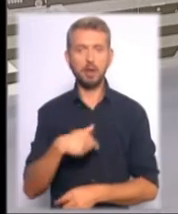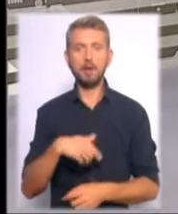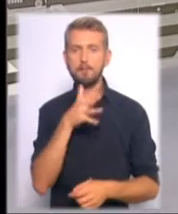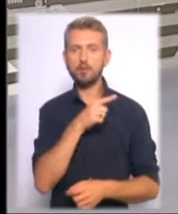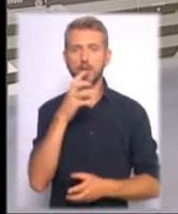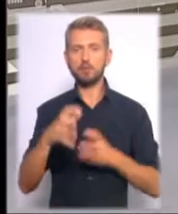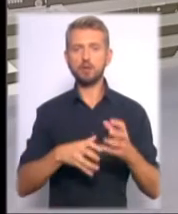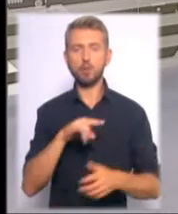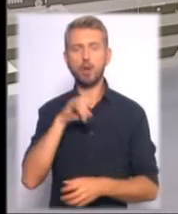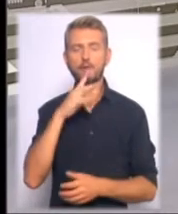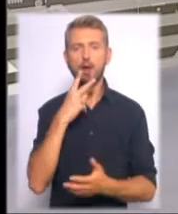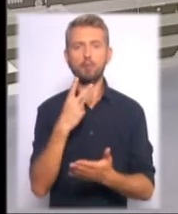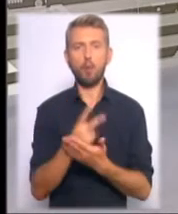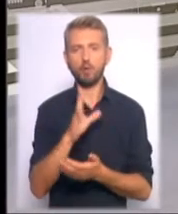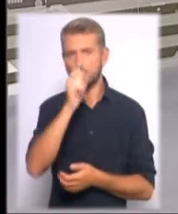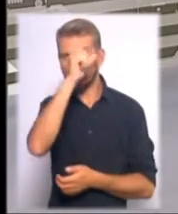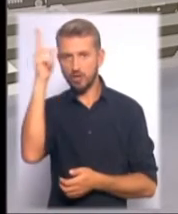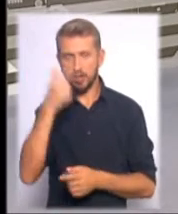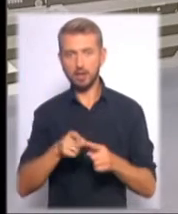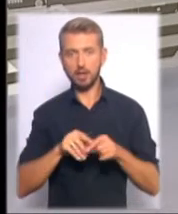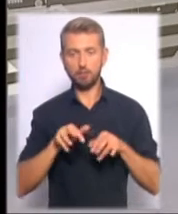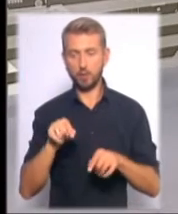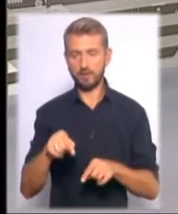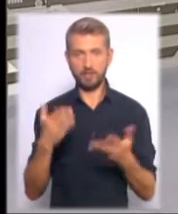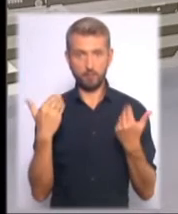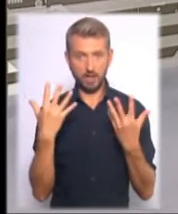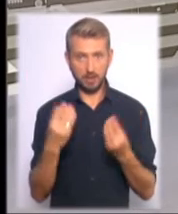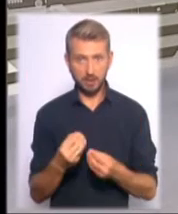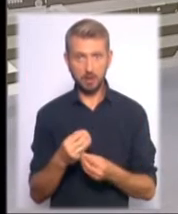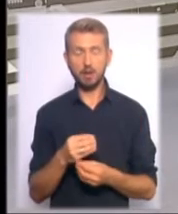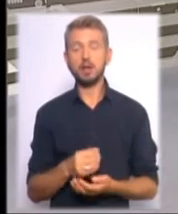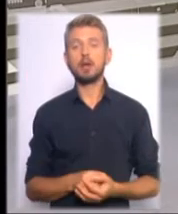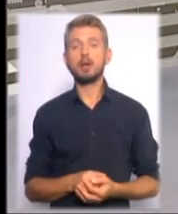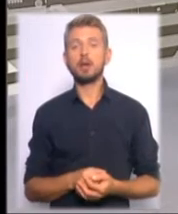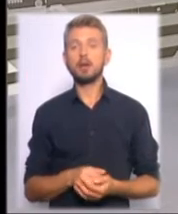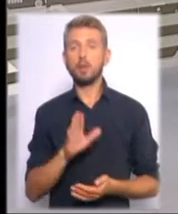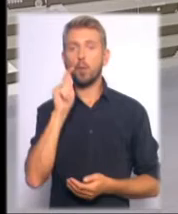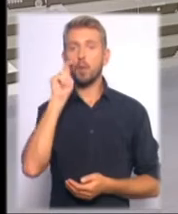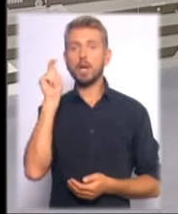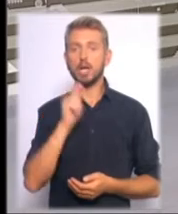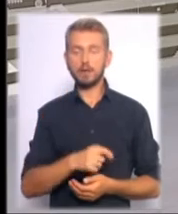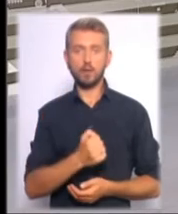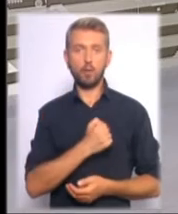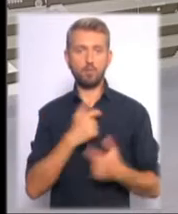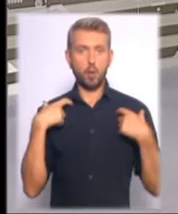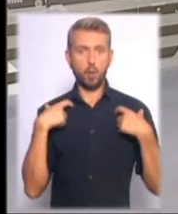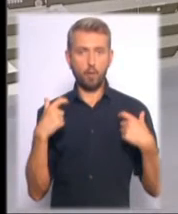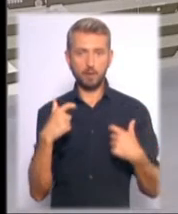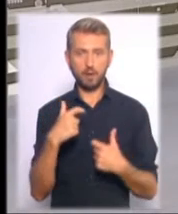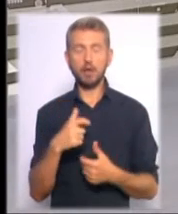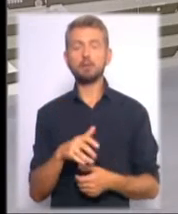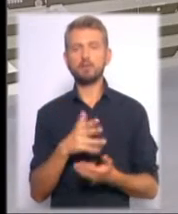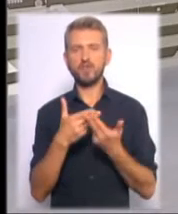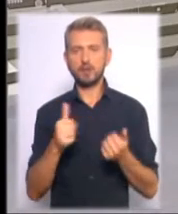міжнародного авіапоказу у Чехії, який проходив цими вихідними у місті Градець-Кралове, українського полковника Олександра Оксанченка